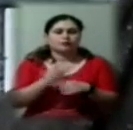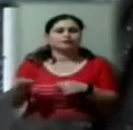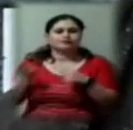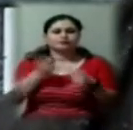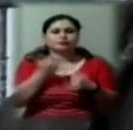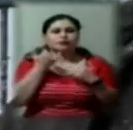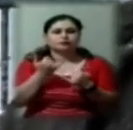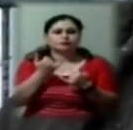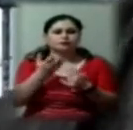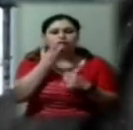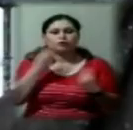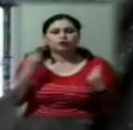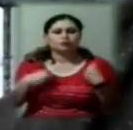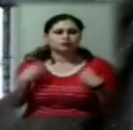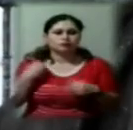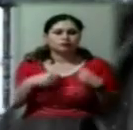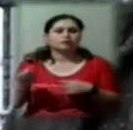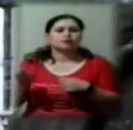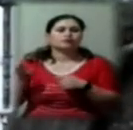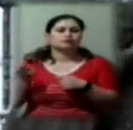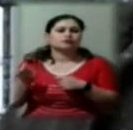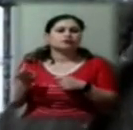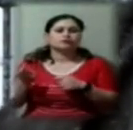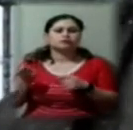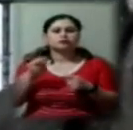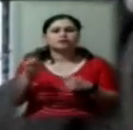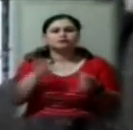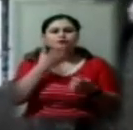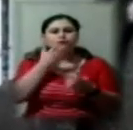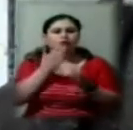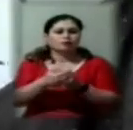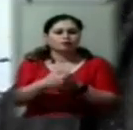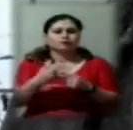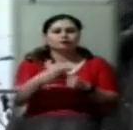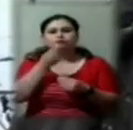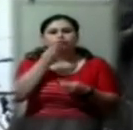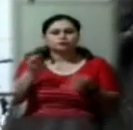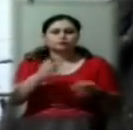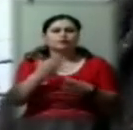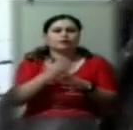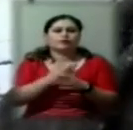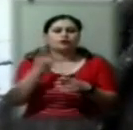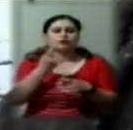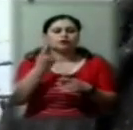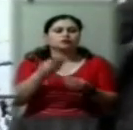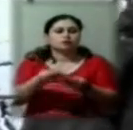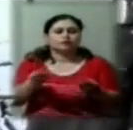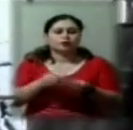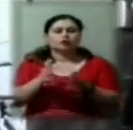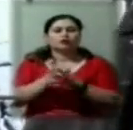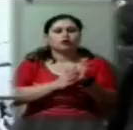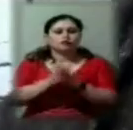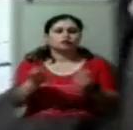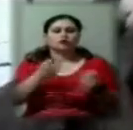теплий одяг, тепле взуття, привезли харчі, допомогли, одноразовий посуд, рукавички, привезли маски,